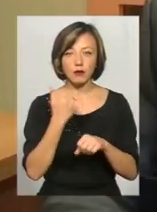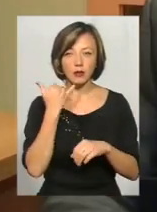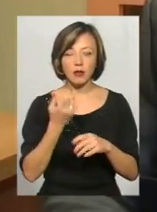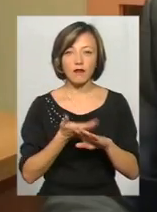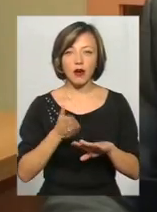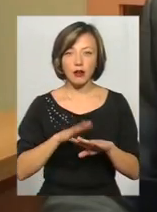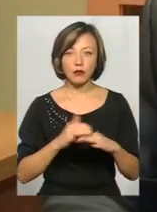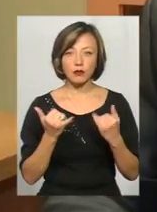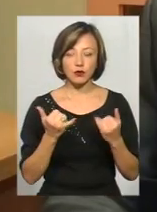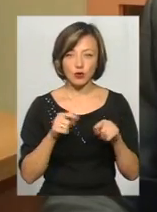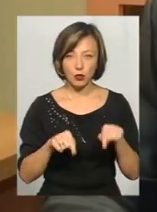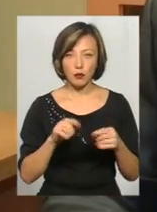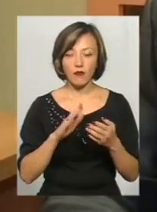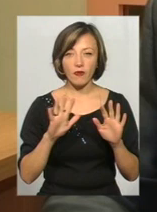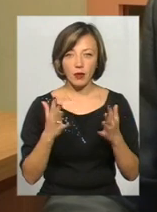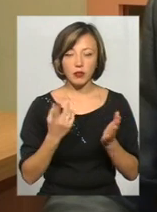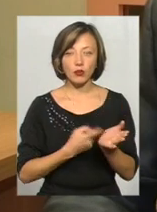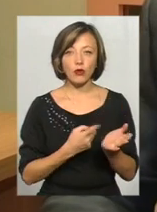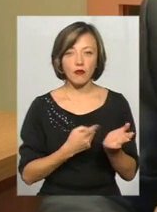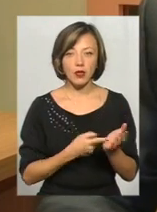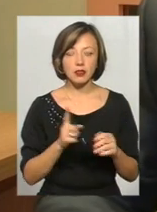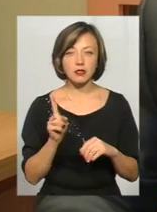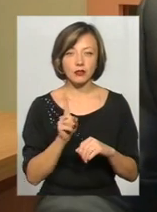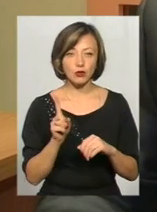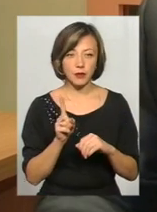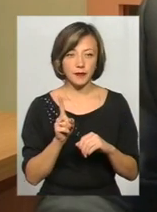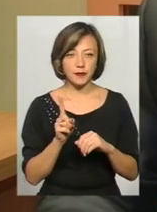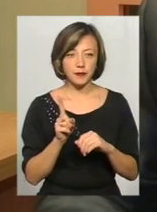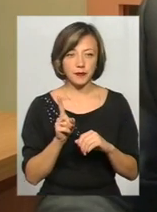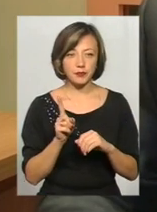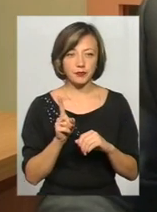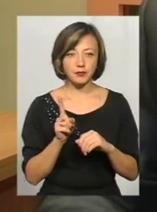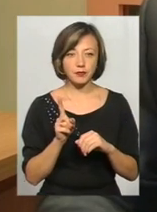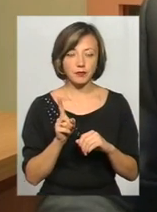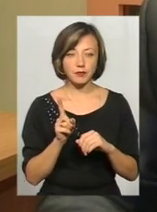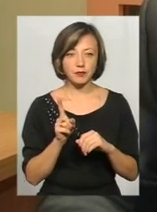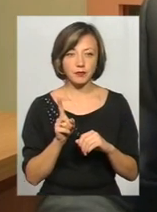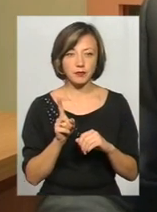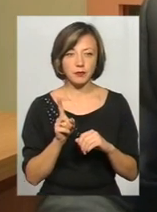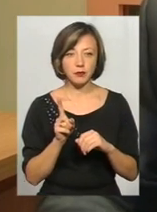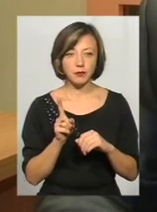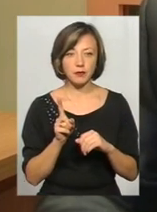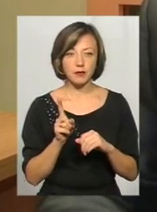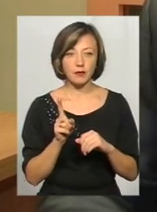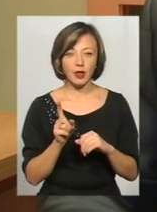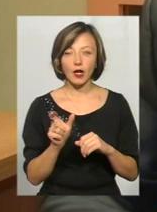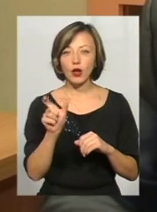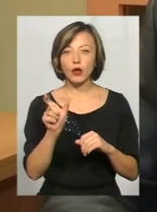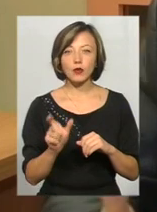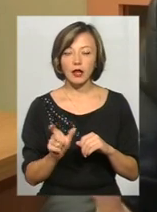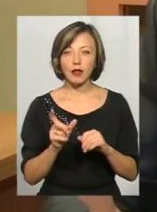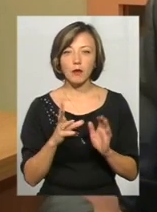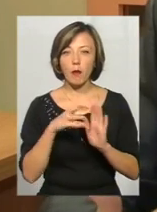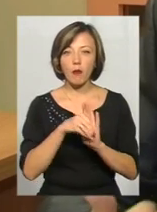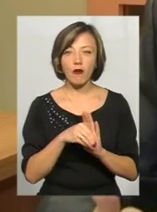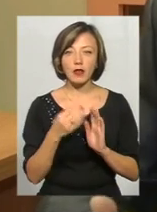в цьому випадку довести, що людина не поповняла, бо відбулося